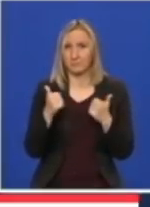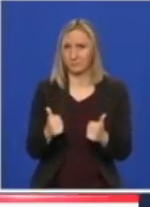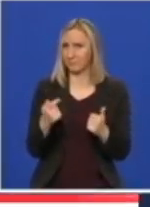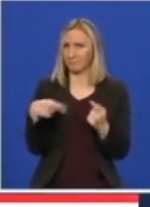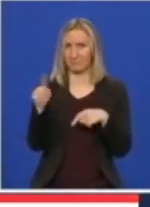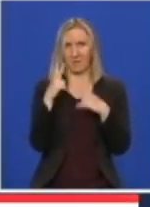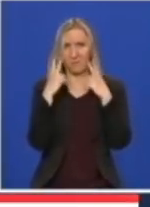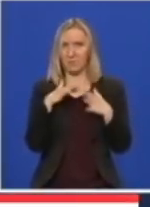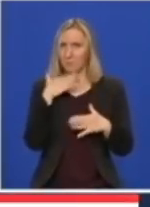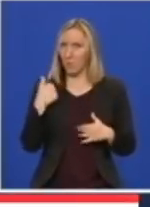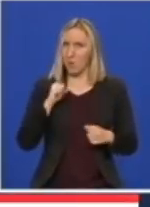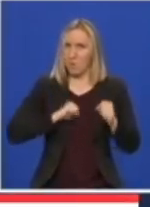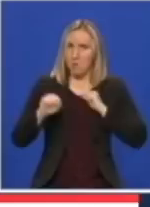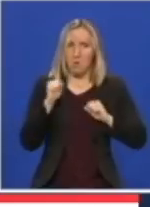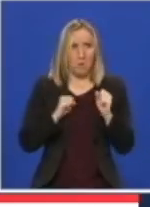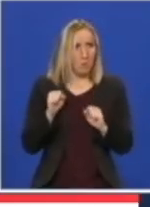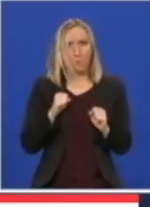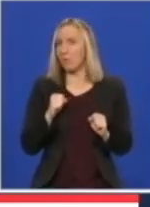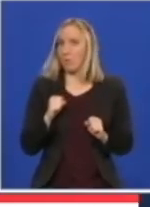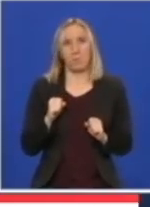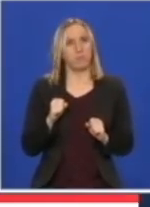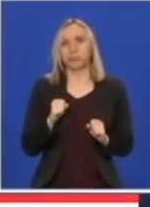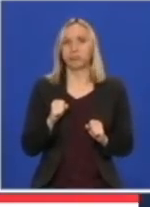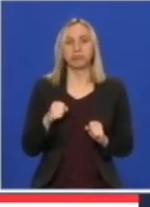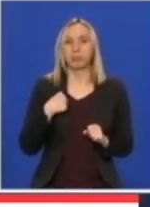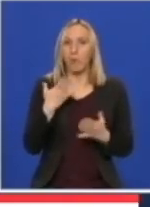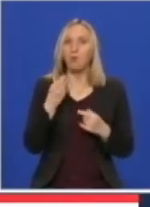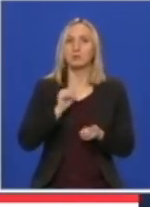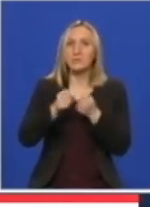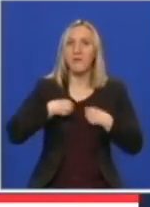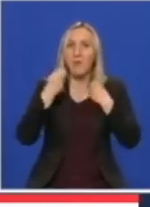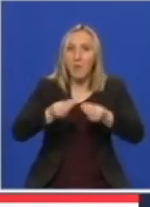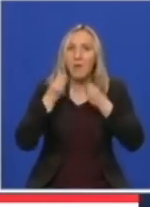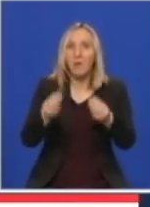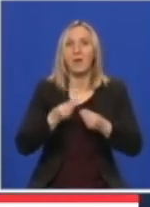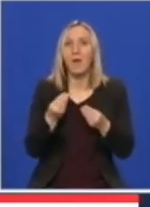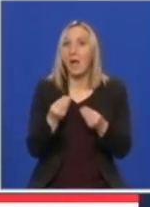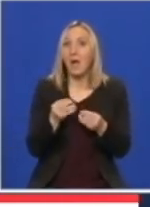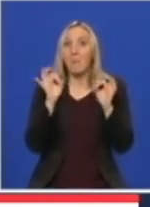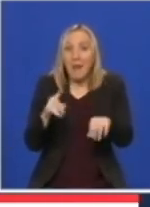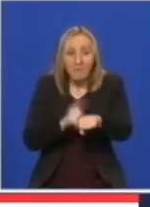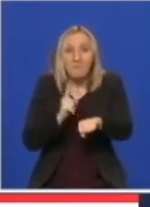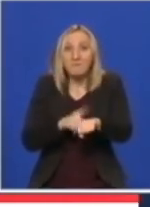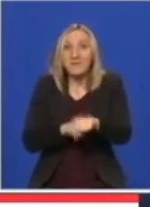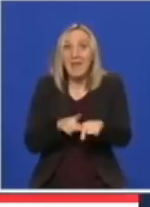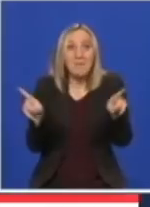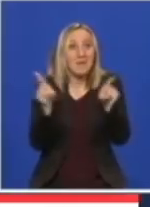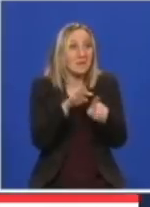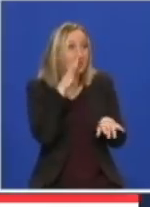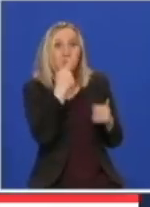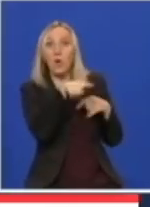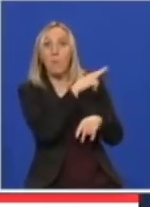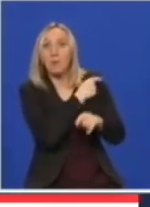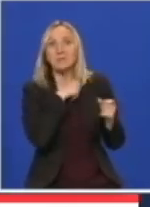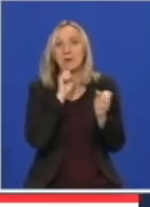velike napore, da vam maksimalno izlazimo u susret, da praktično u nultom vremenu vas izveštavamo o svim